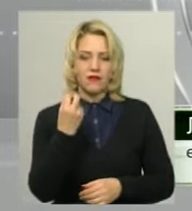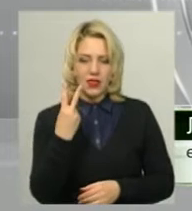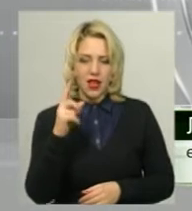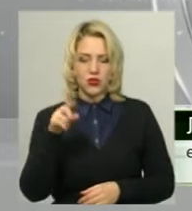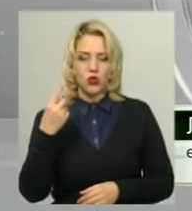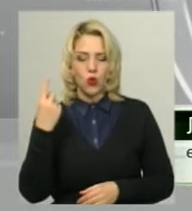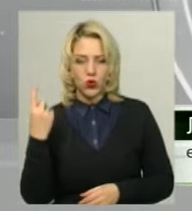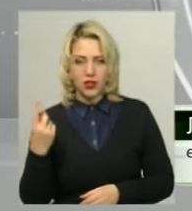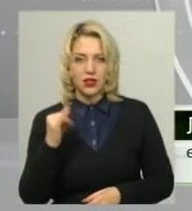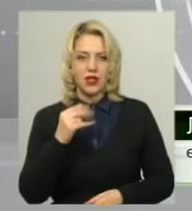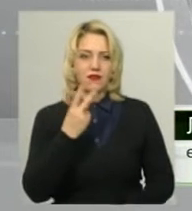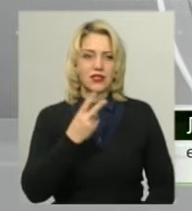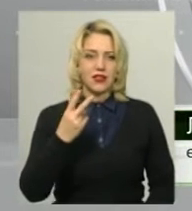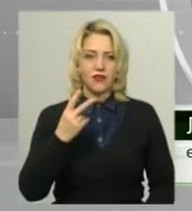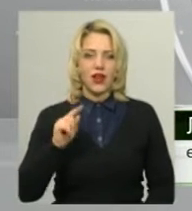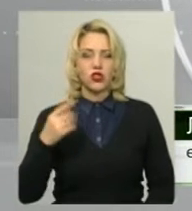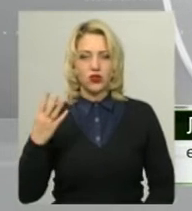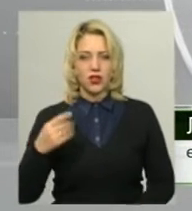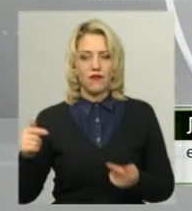22,4 відповідно.